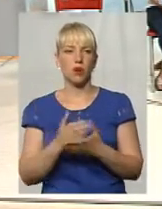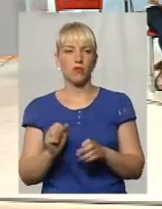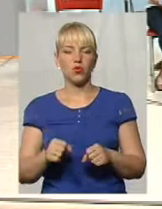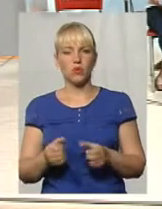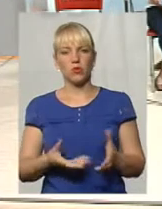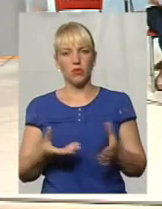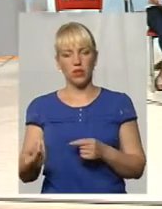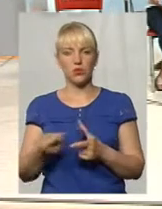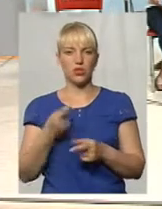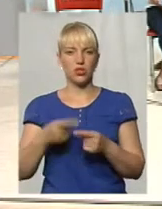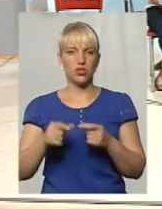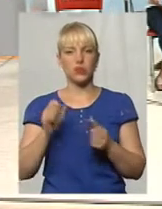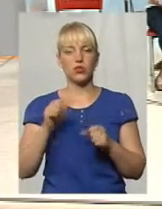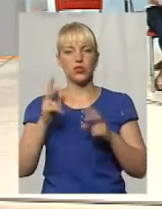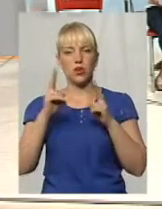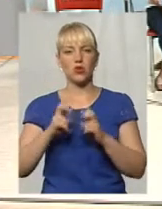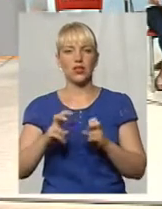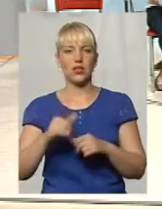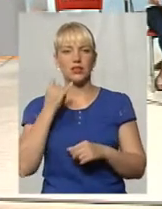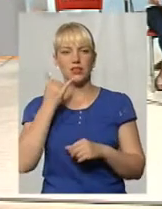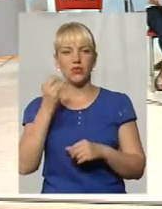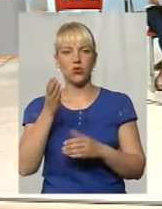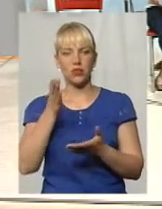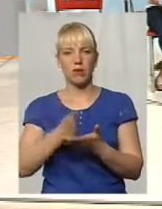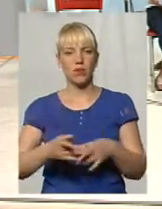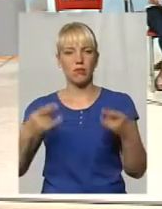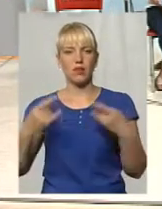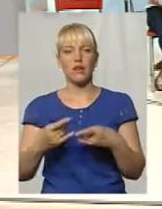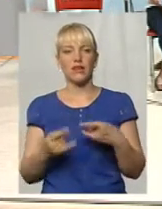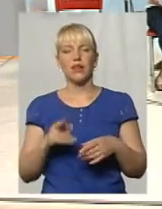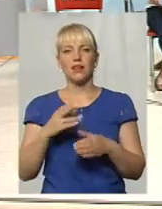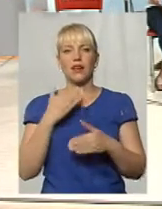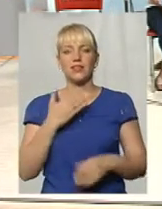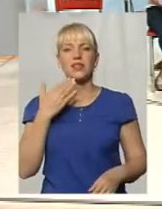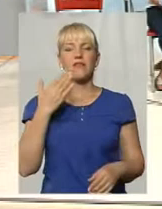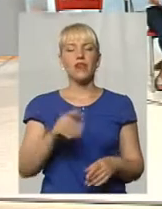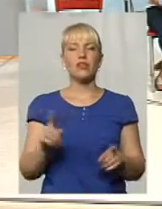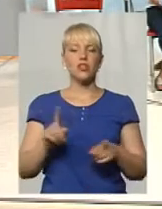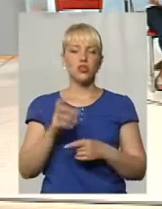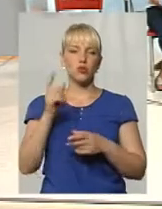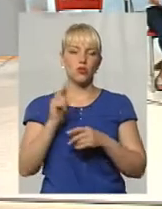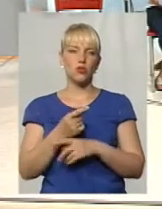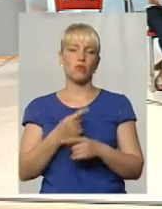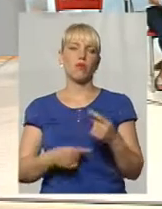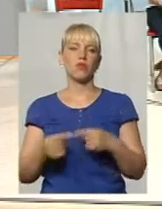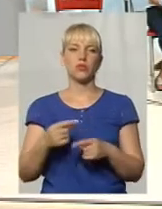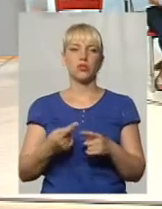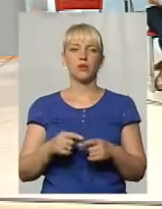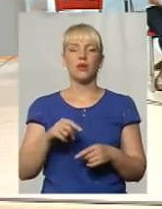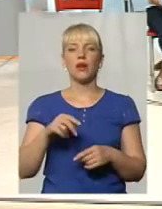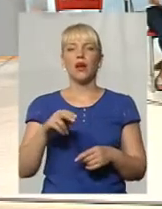вплинути, і чи можна розглядати дзвінок на прямий ефір, як звернення, аби знову повернутися до цього? Значить, кожного